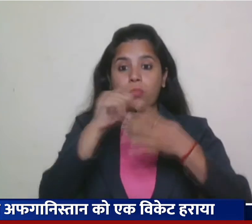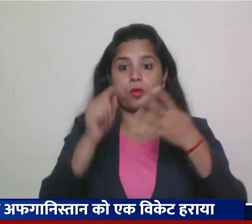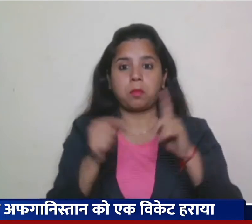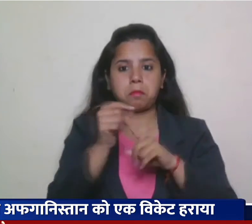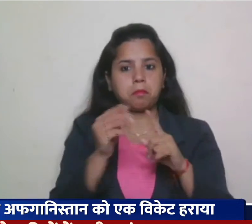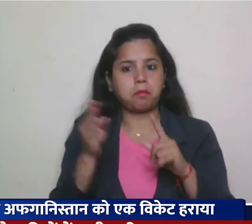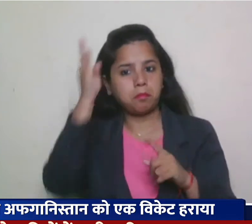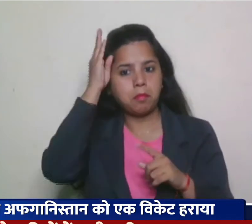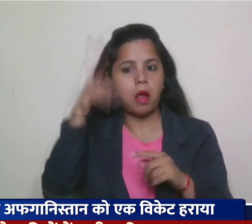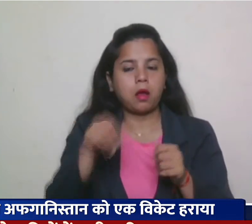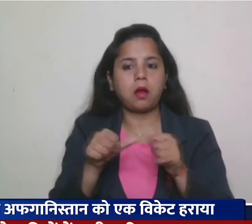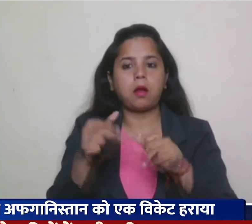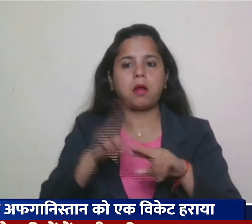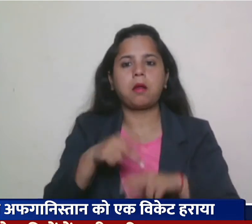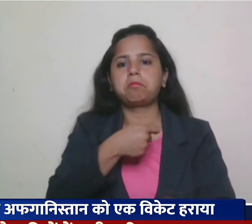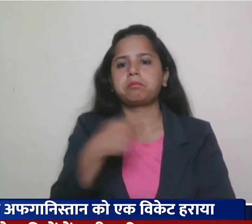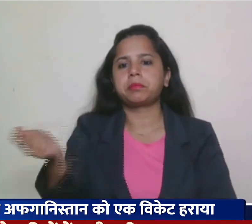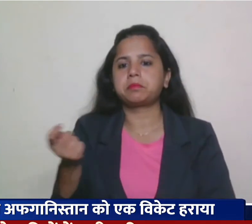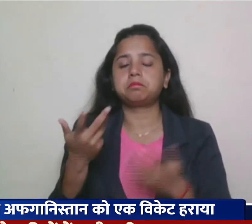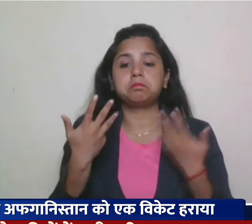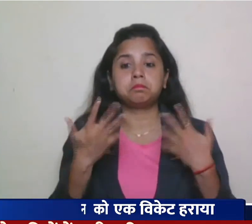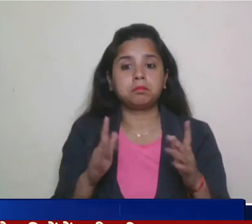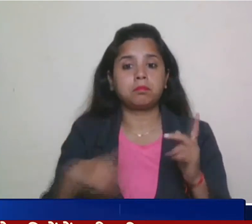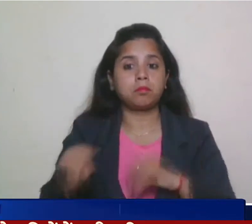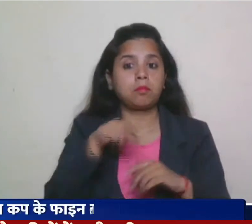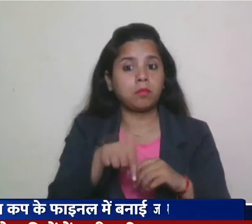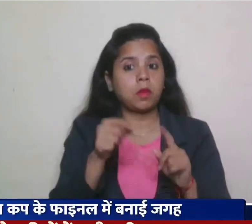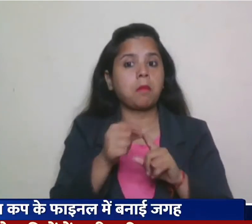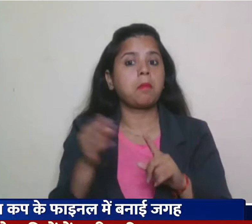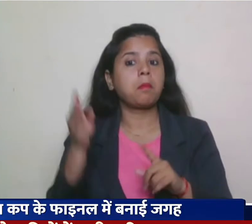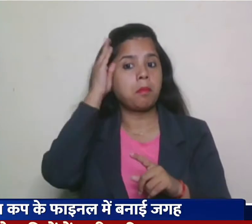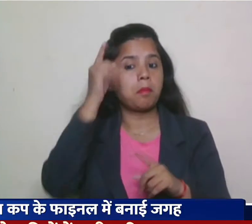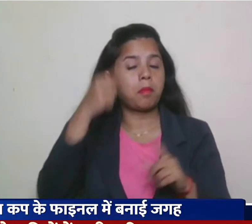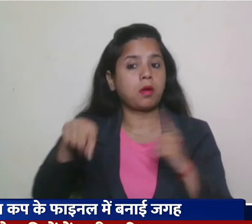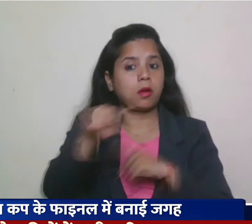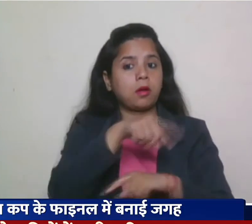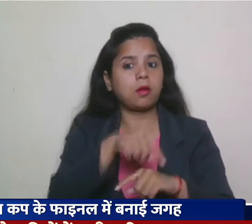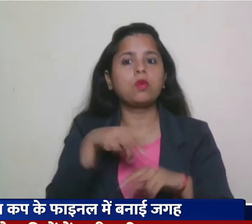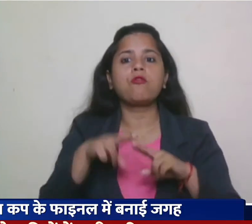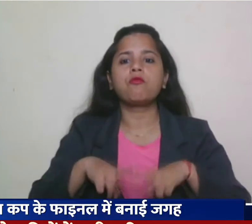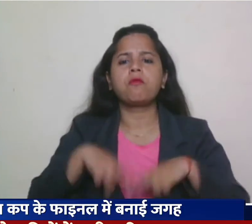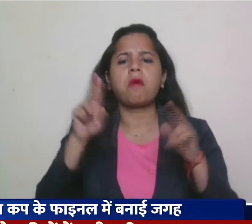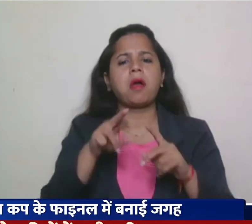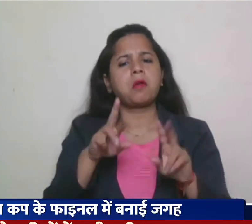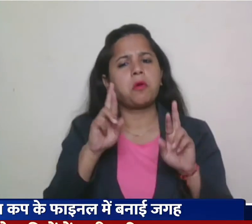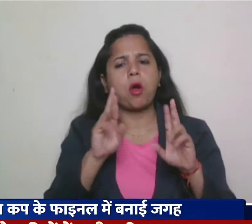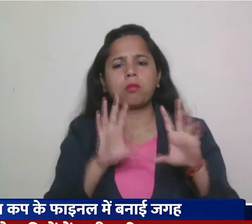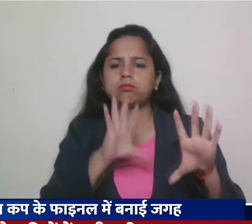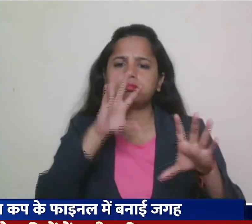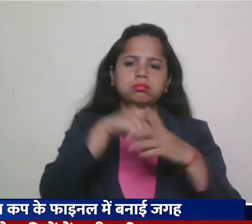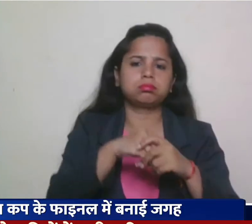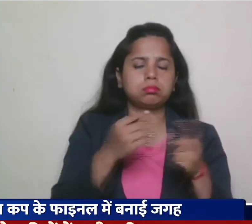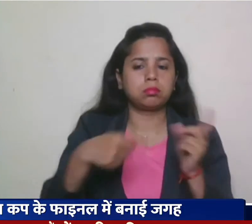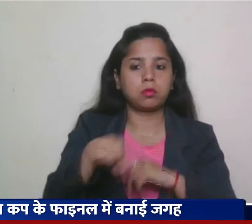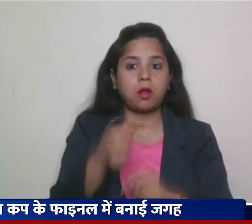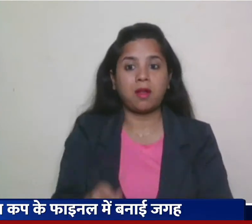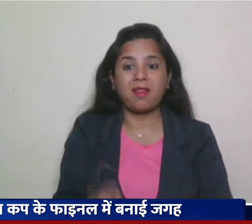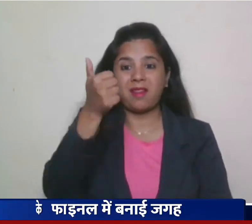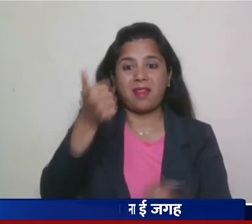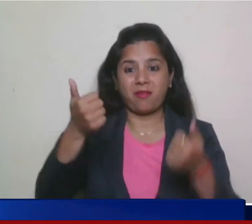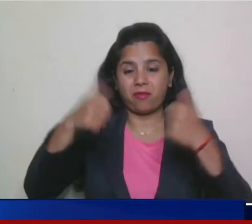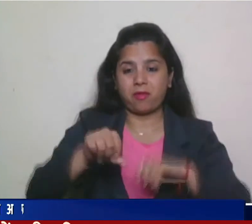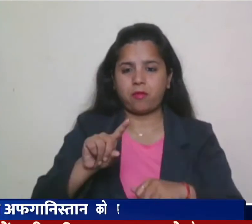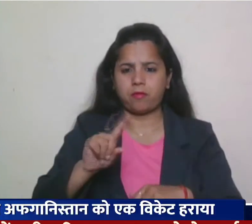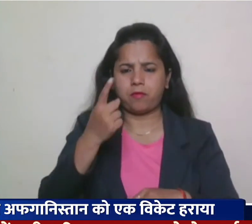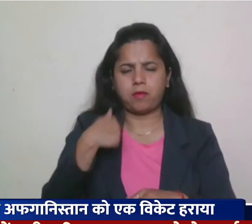अफ़कानिस्तान को एक विकेट से हरा दिया इस चीत के साथ ही पाकिस्तान ने टूनोमेंट के फाइनल का टिकट पका कर लिया। मुकाबले में टॉस हार कर पहले बल्ले